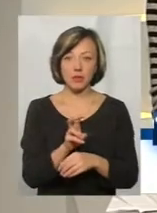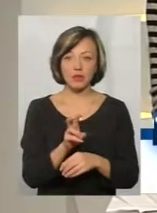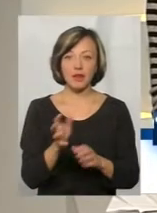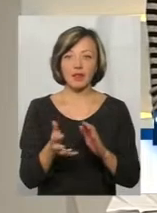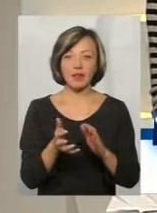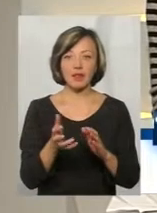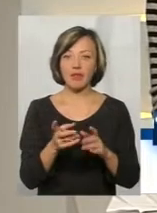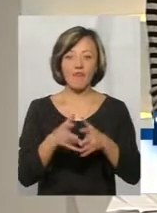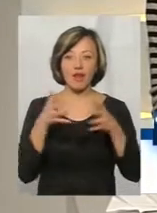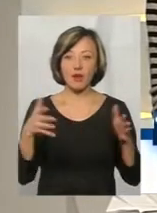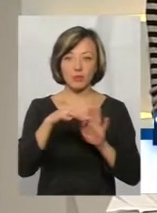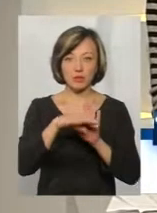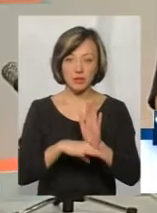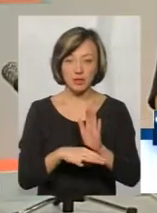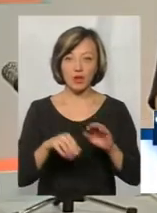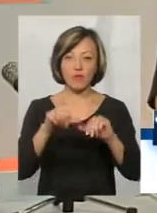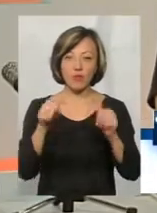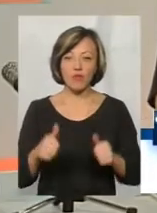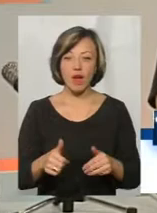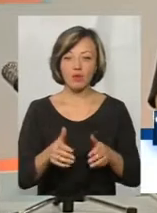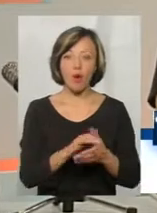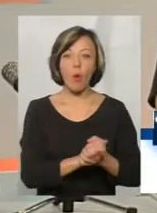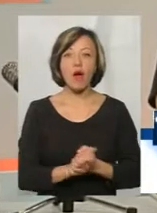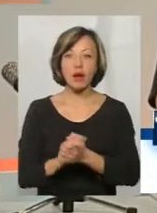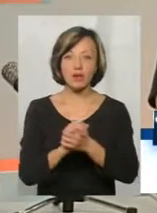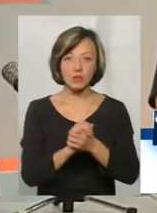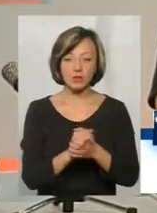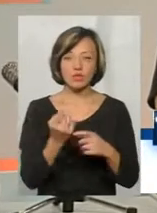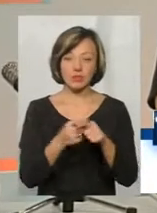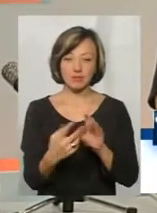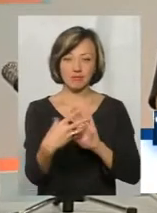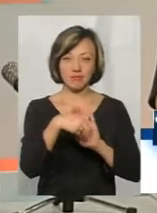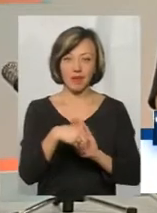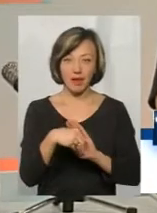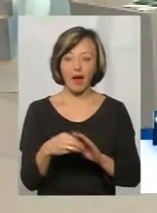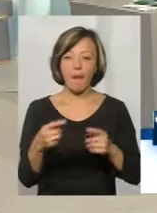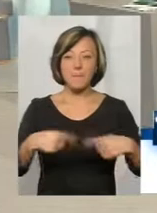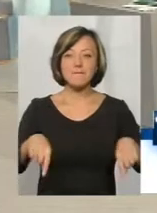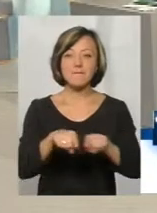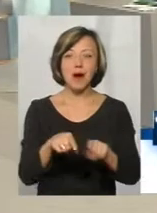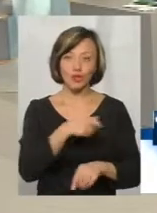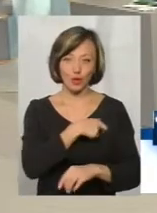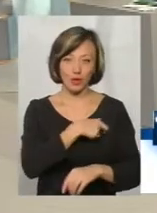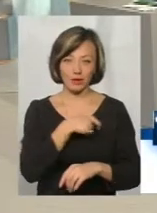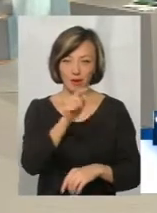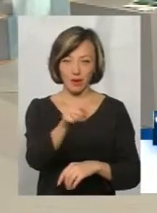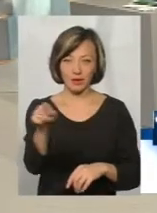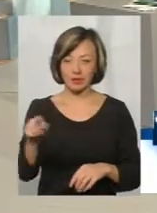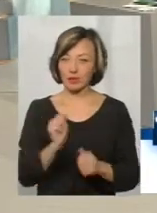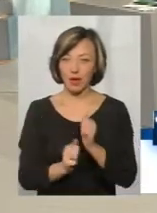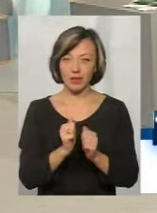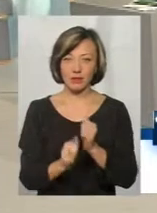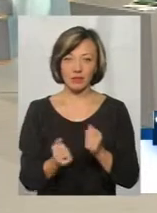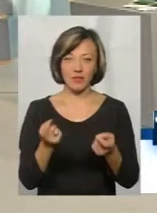недостатньо великим списком, для того, щоб сформувати більшість, ця більшість добралася з мажоритарників. Безпосередньо вже з тих людей, які дуже